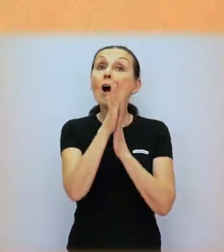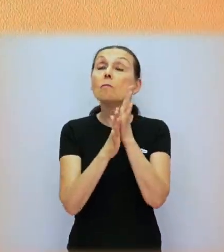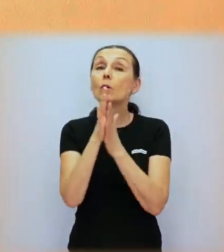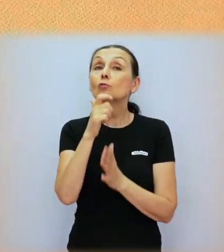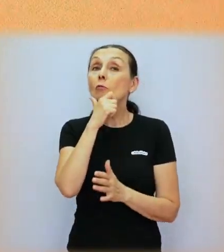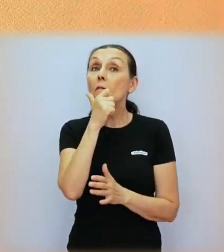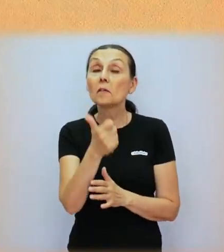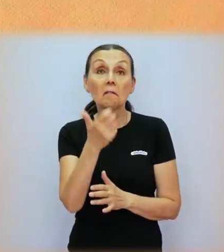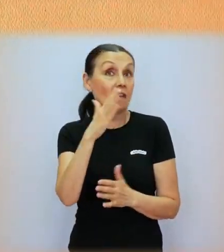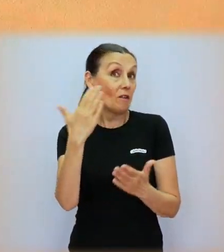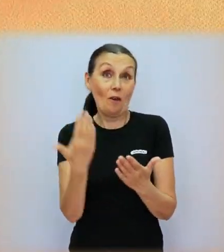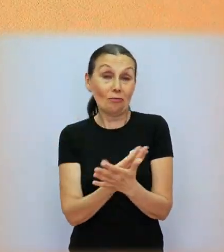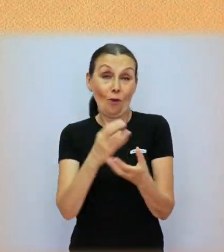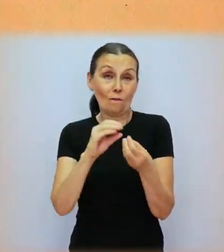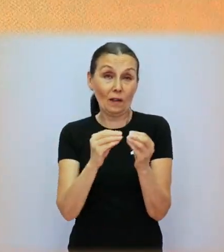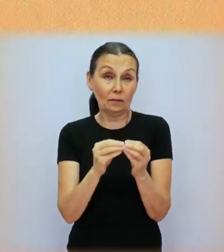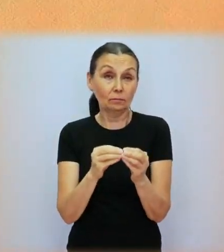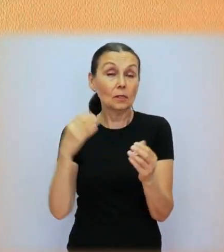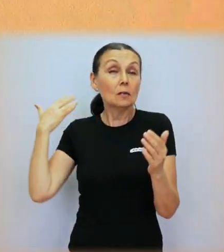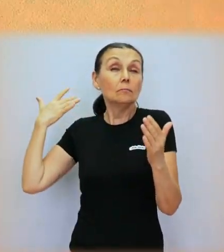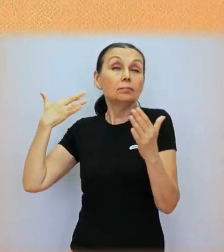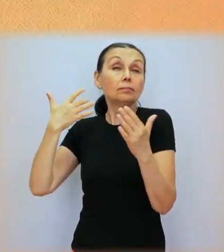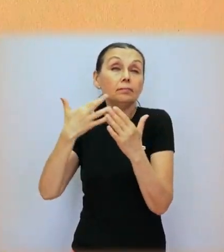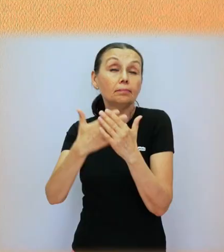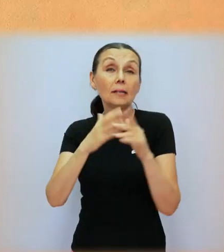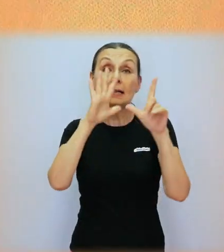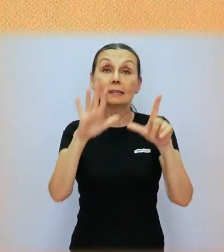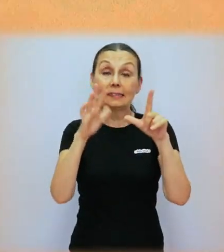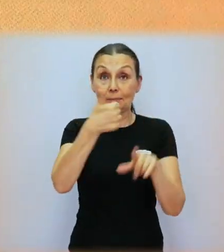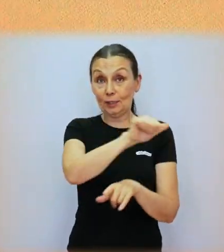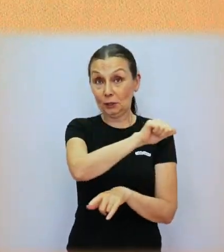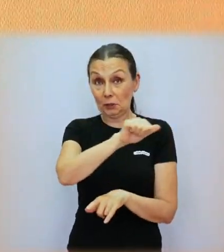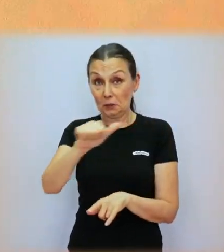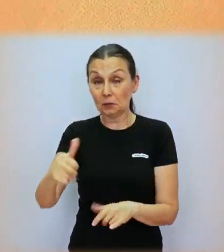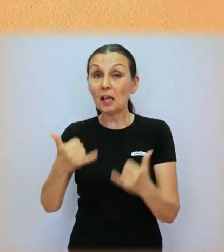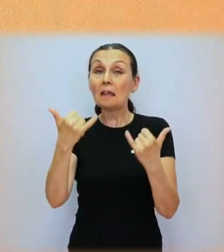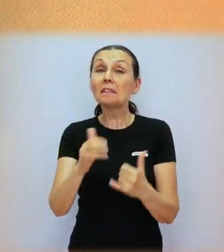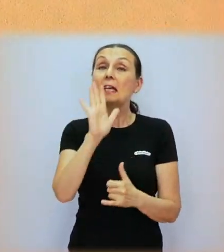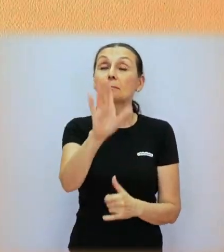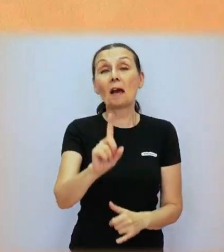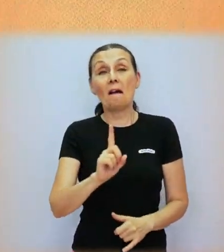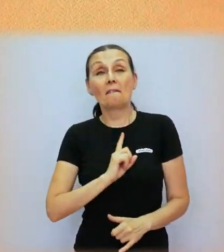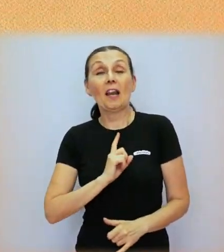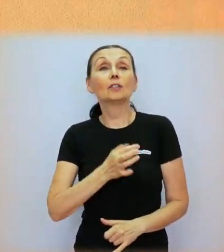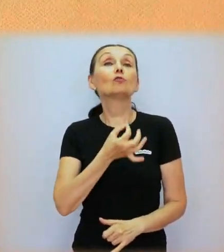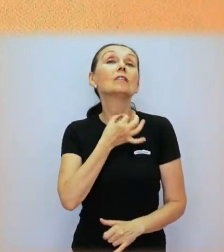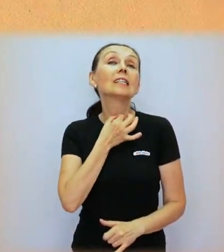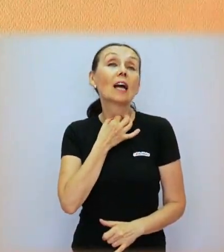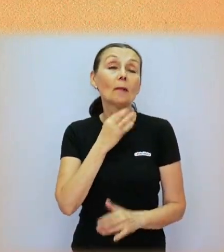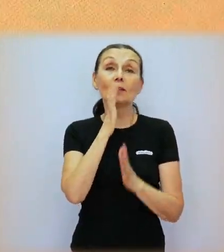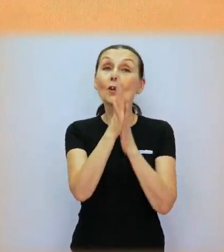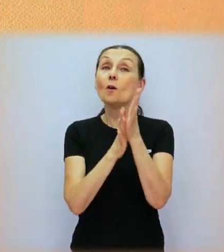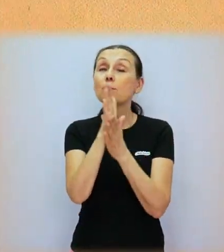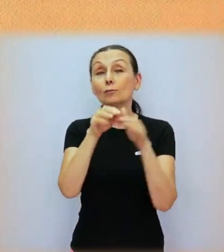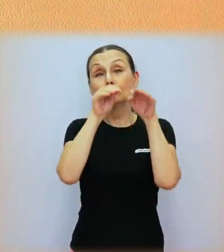Posunkový jazyk nie je žiadna novinka. Vyvíja sa už od 17. storotia a dnes už má vlastnú gramatiku,